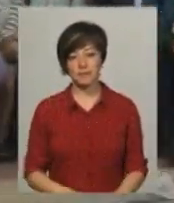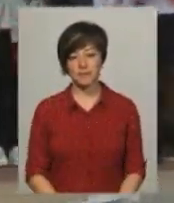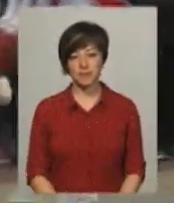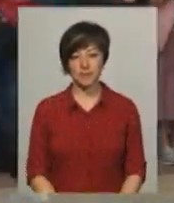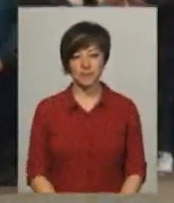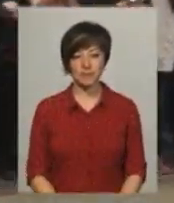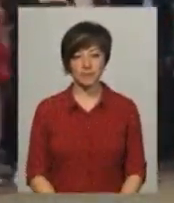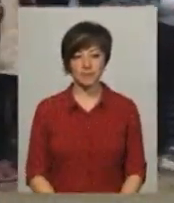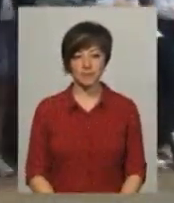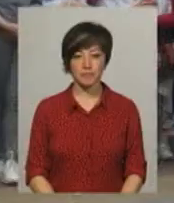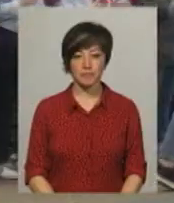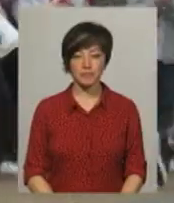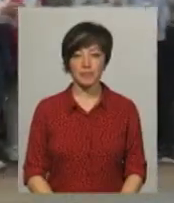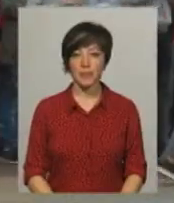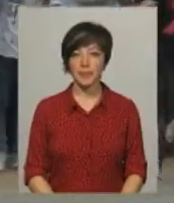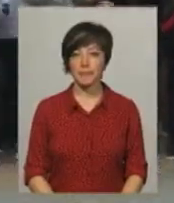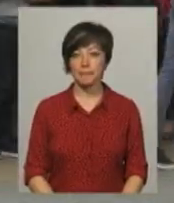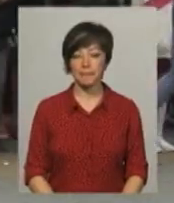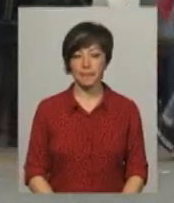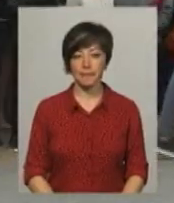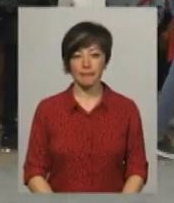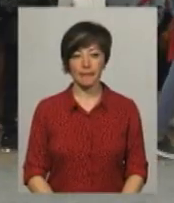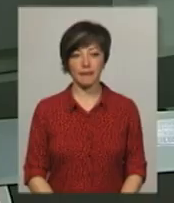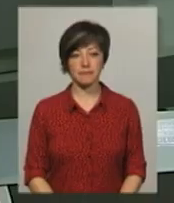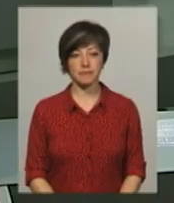Анастасія Олексюк, Іван Мовчан, Новини, Поділля, Центр.